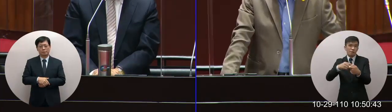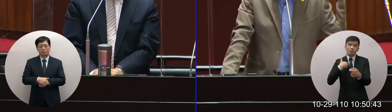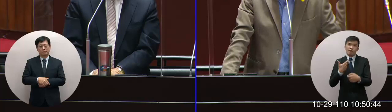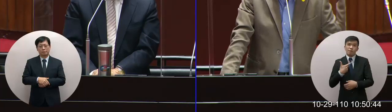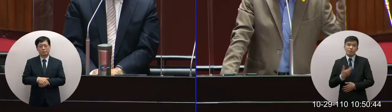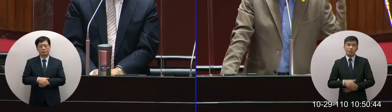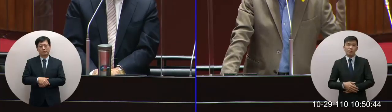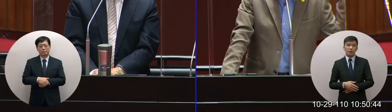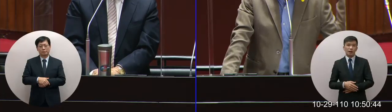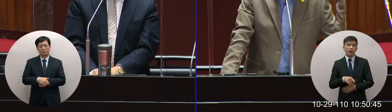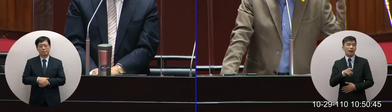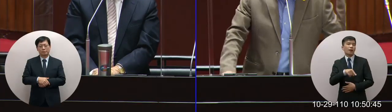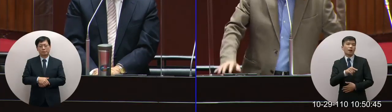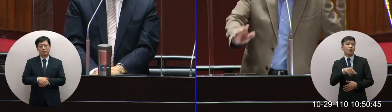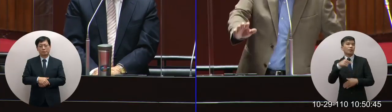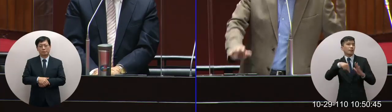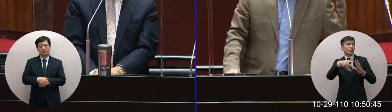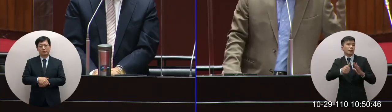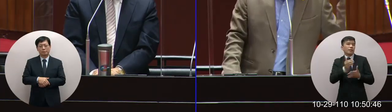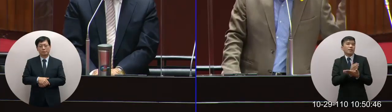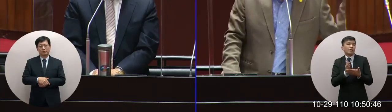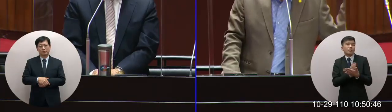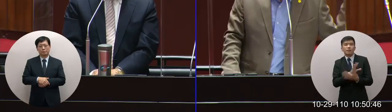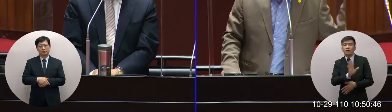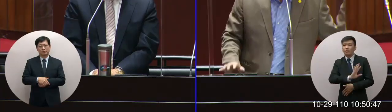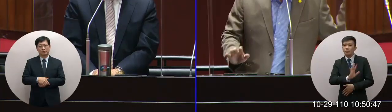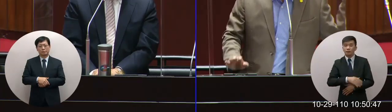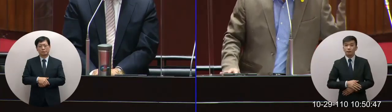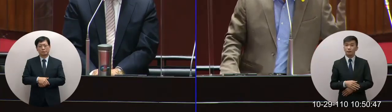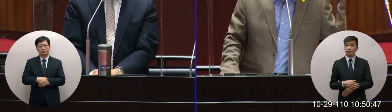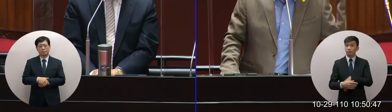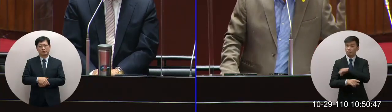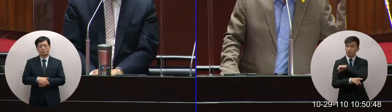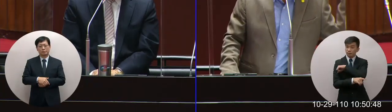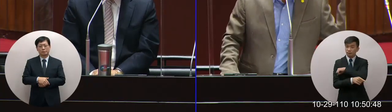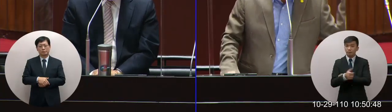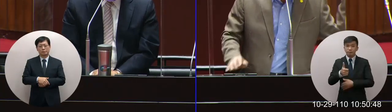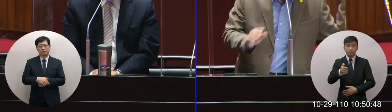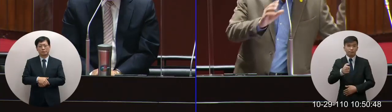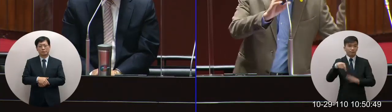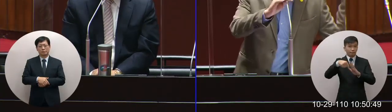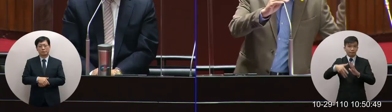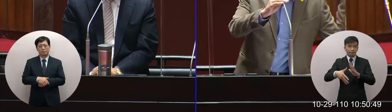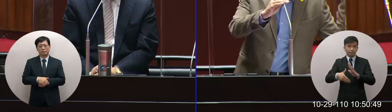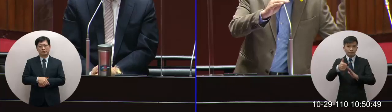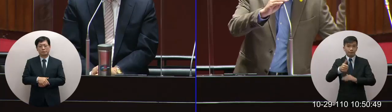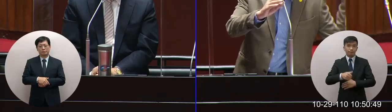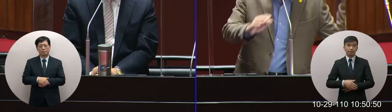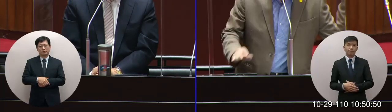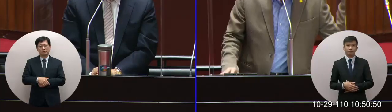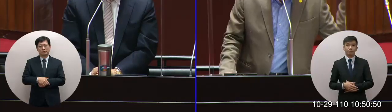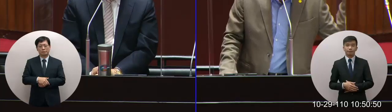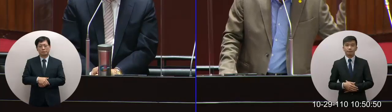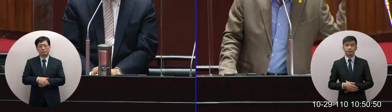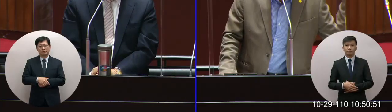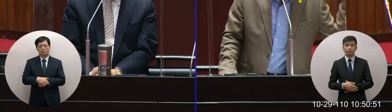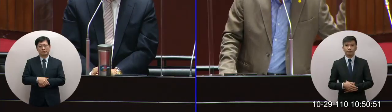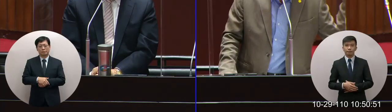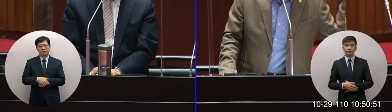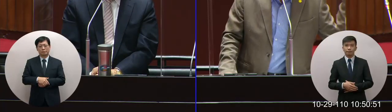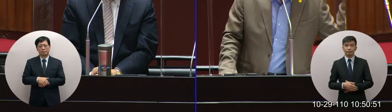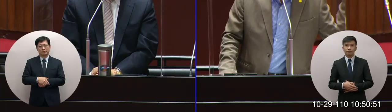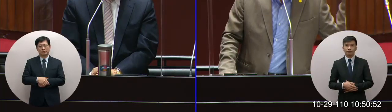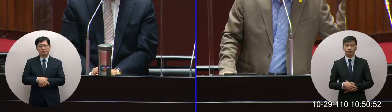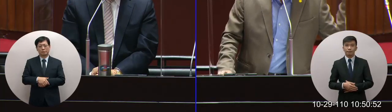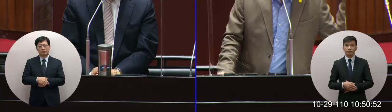你在這裡評論那最後我這邊先感謝蘇院長我這個這個在